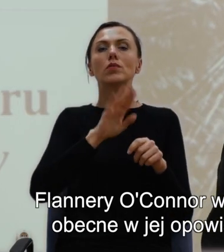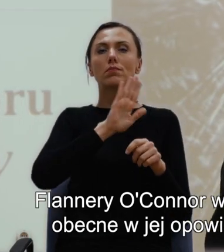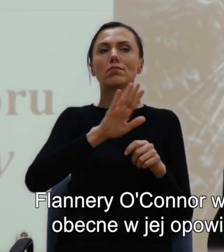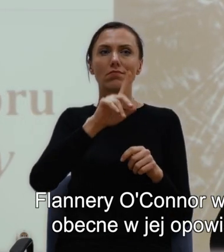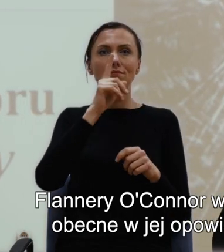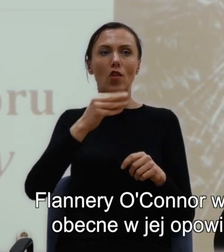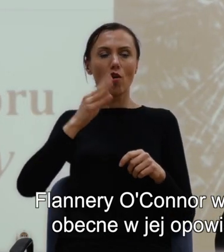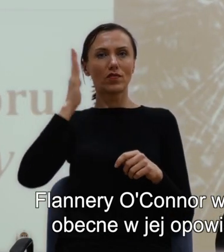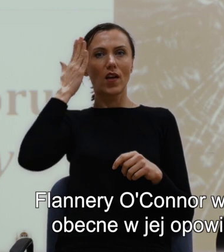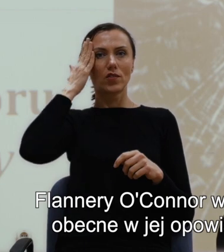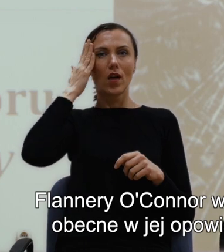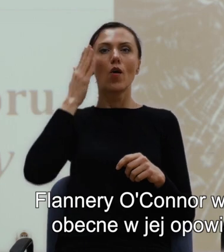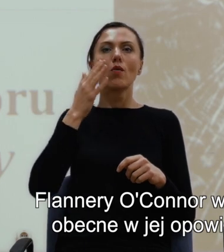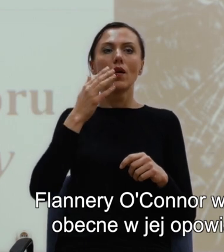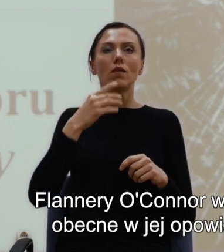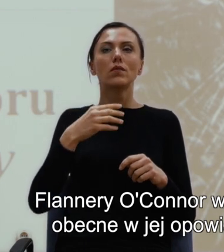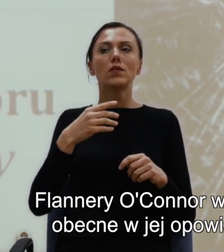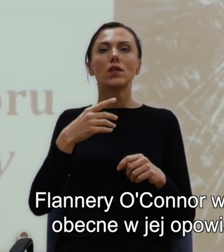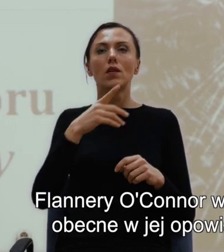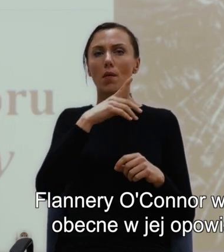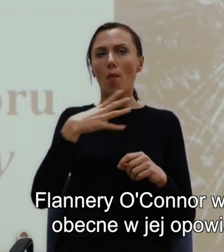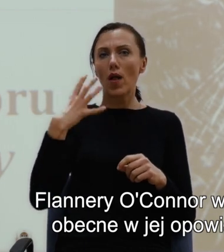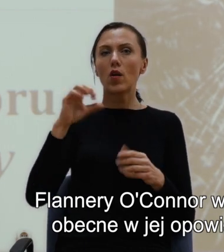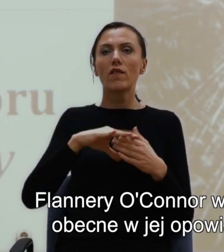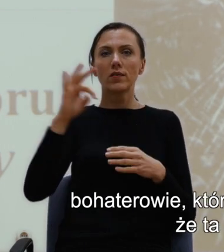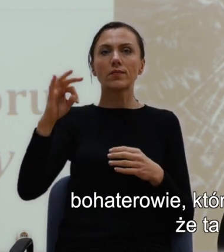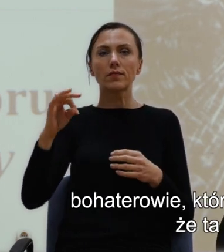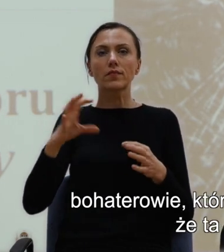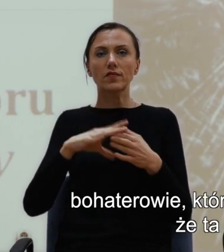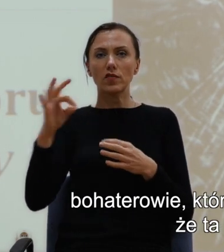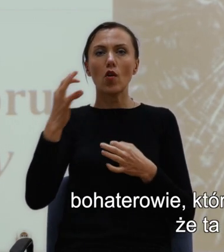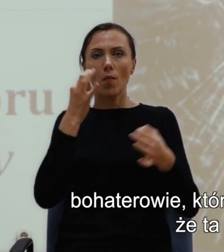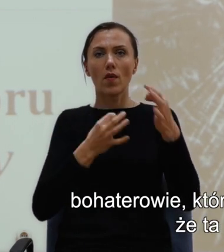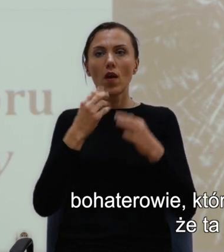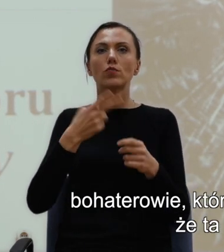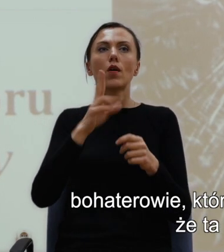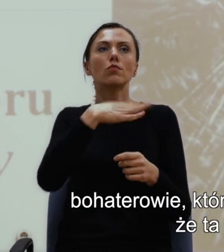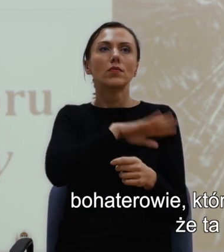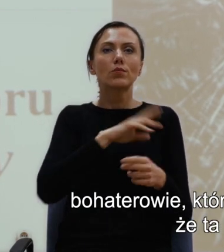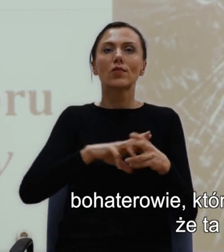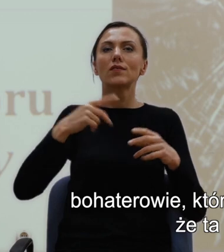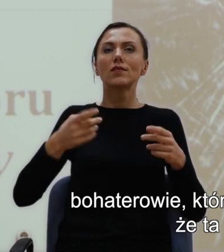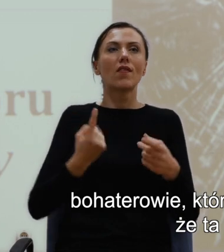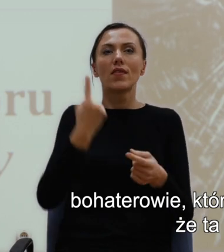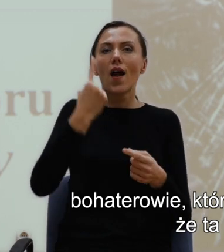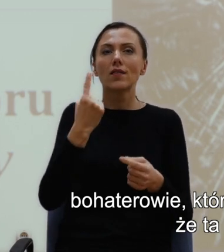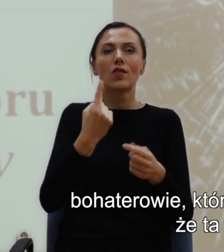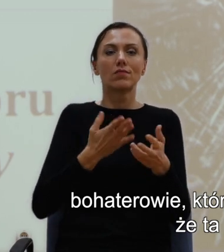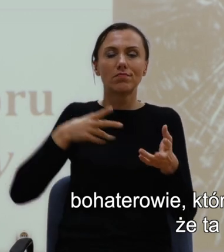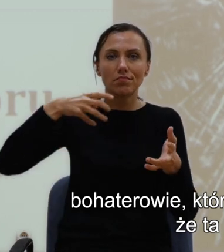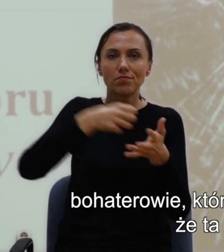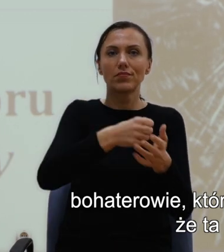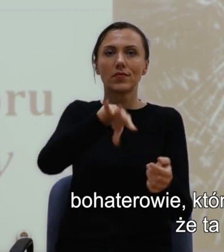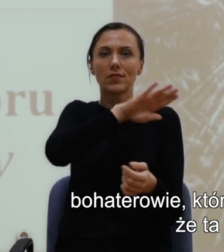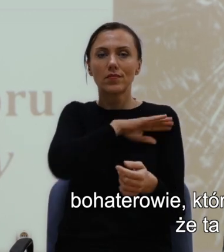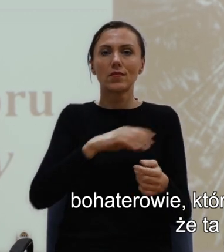obecne w jej opowiadaniach, postacie, które giną pod kombajnami, postacie, które są bohaterowie, którzy są